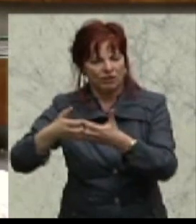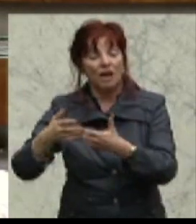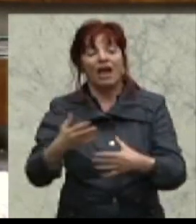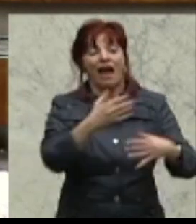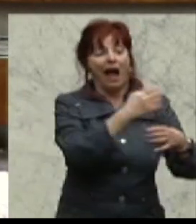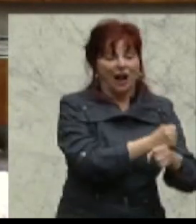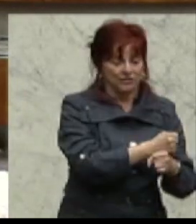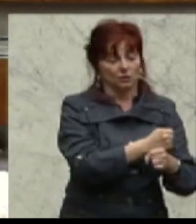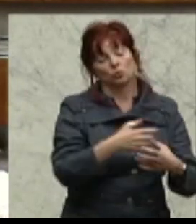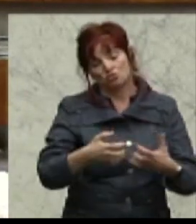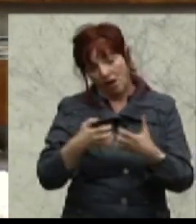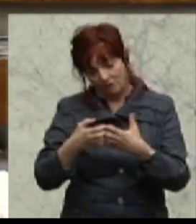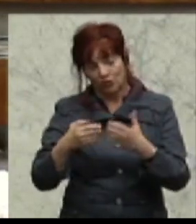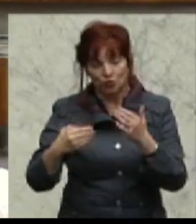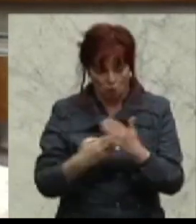seitens der Freiheitlichen.